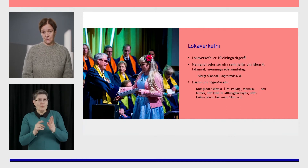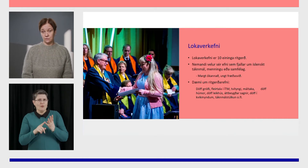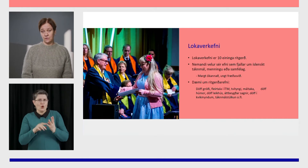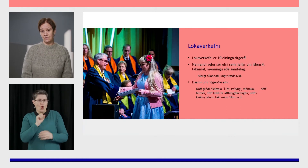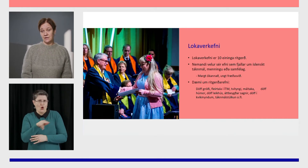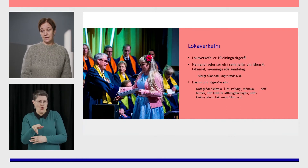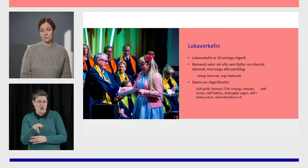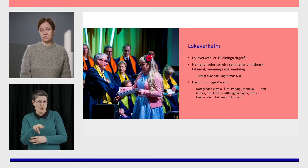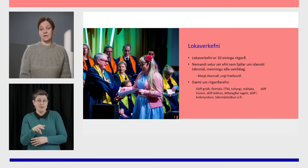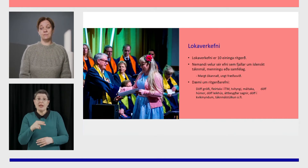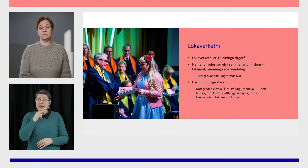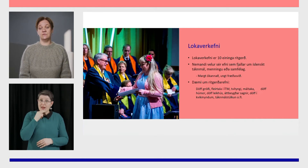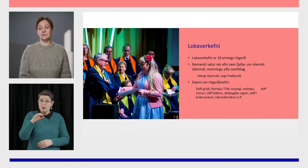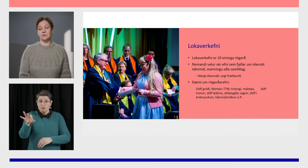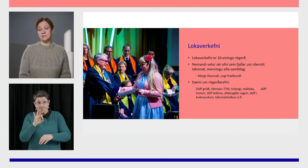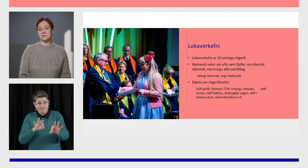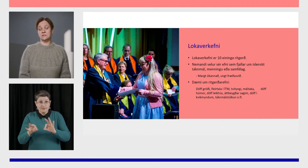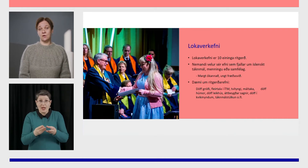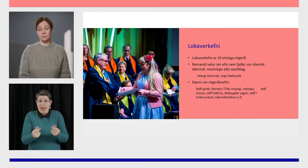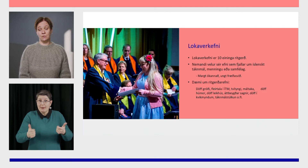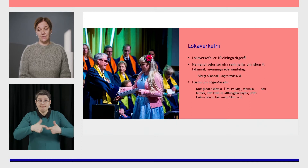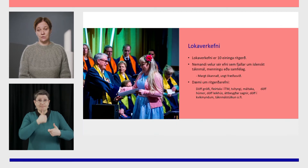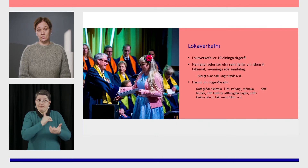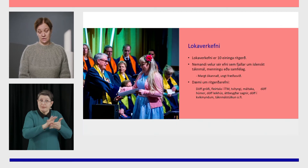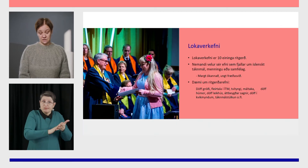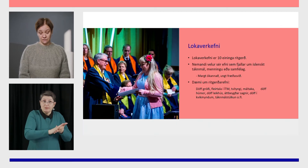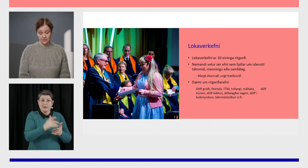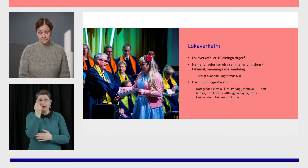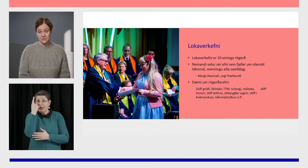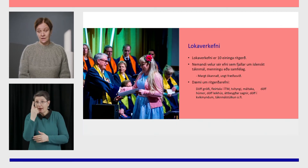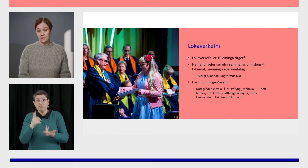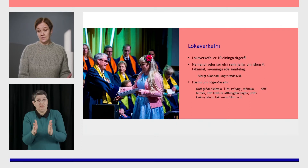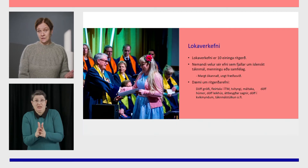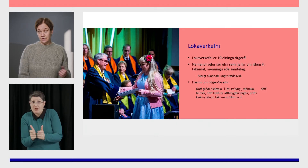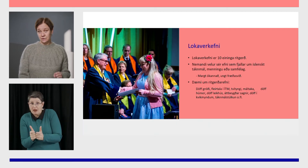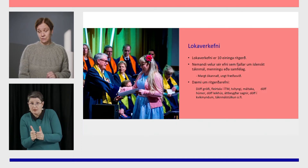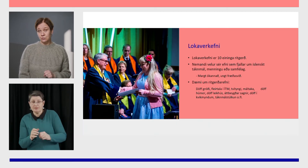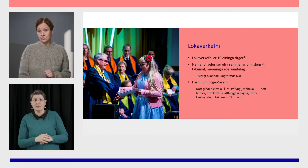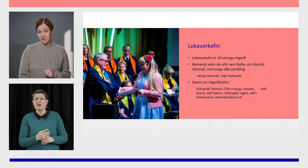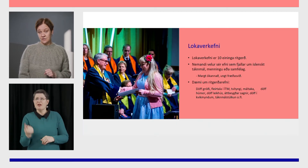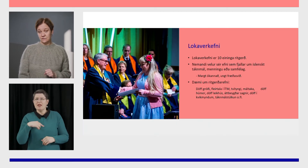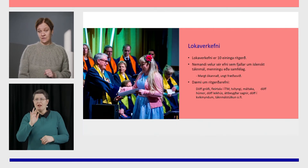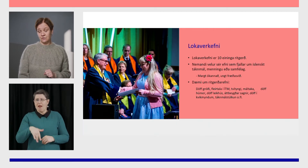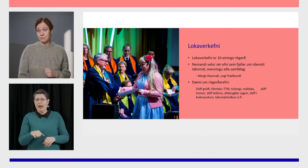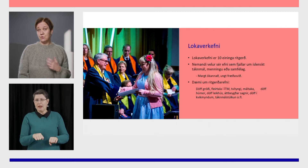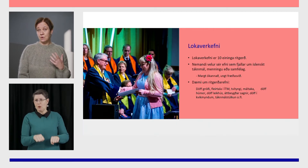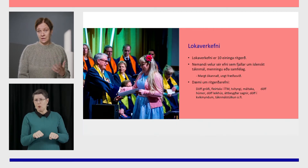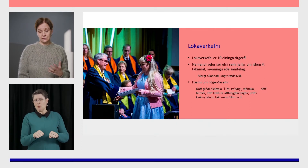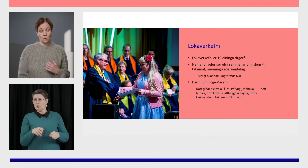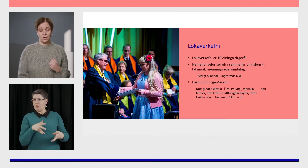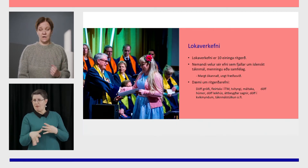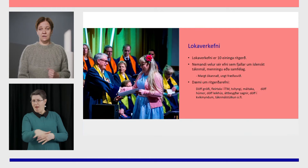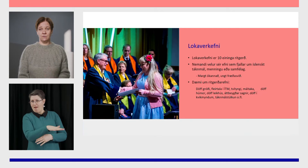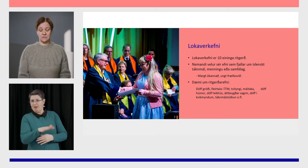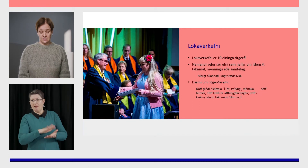sagði á þann og þá velja nefnundur sér efni sem fjalla um íslensk tákmál, menningu eða samfélaga. Við erum við það með ungt fræðasvið, það er mjög